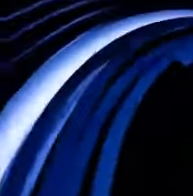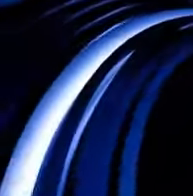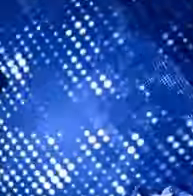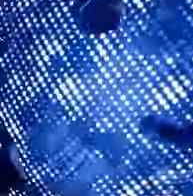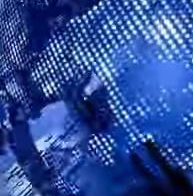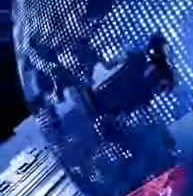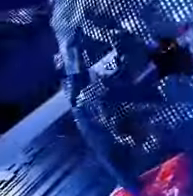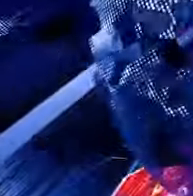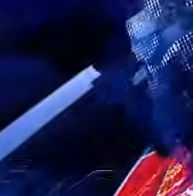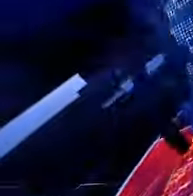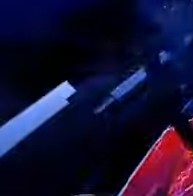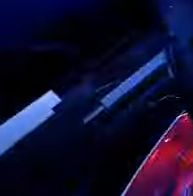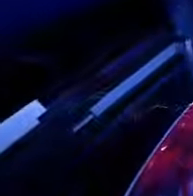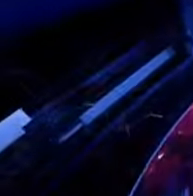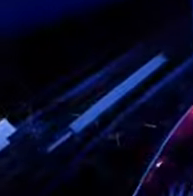موسيقى